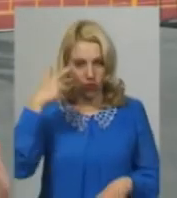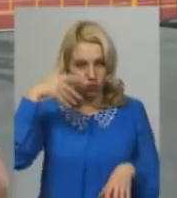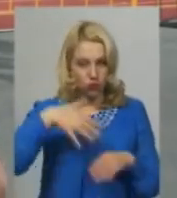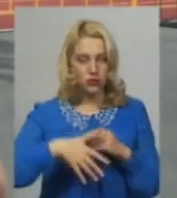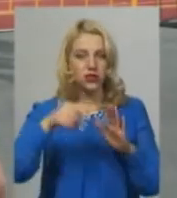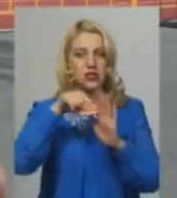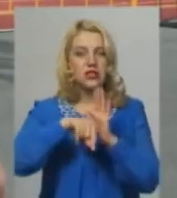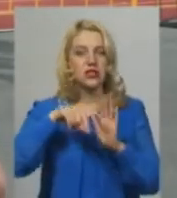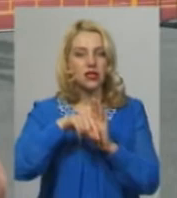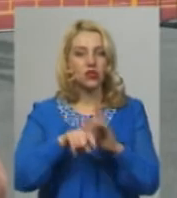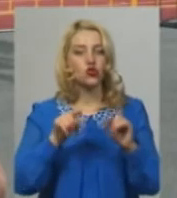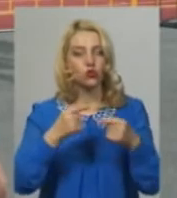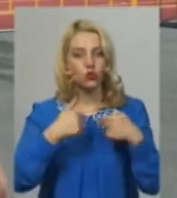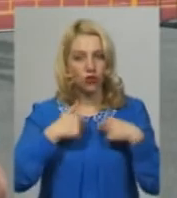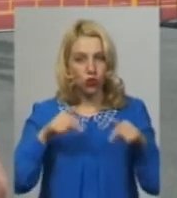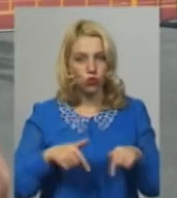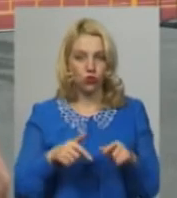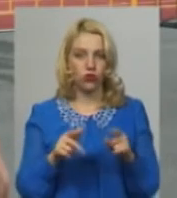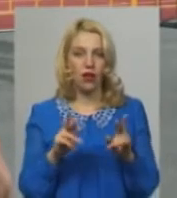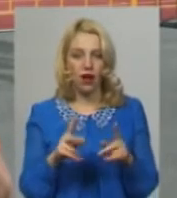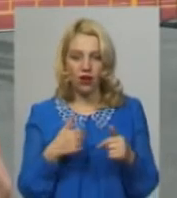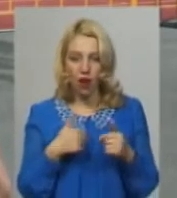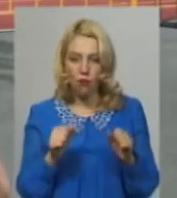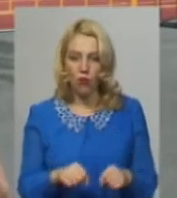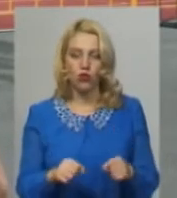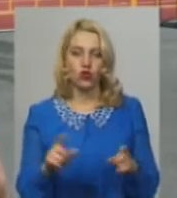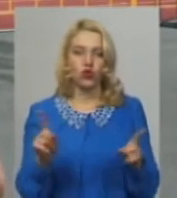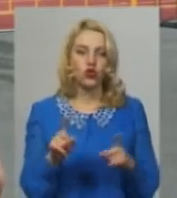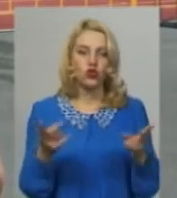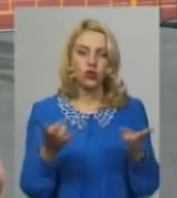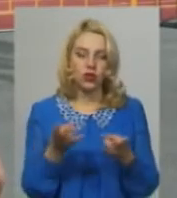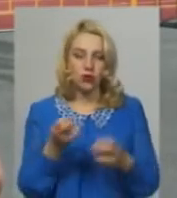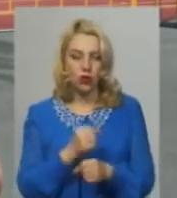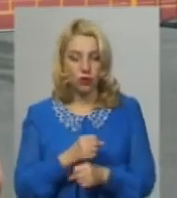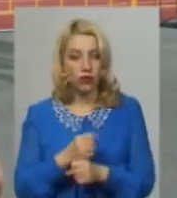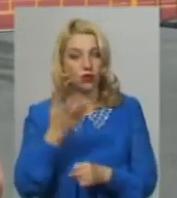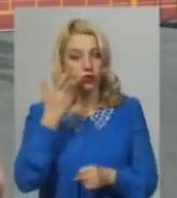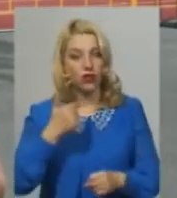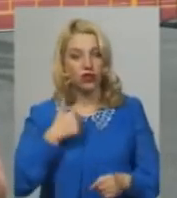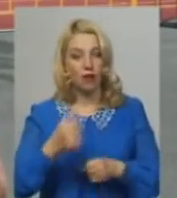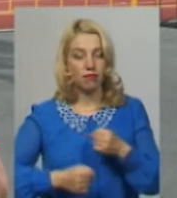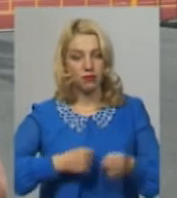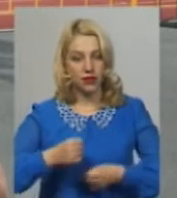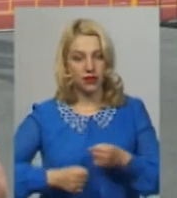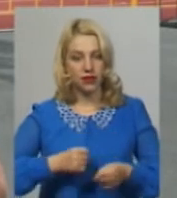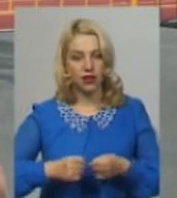значення, чому я тут, і як я можу, і що я мушу робити. І коли я бігла і так,